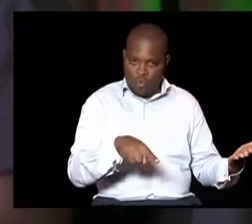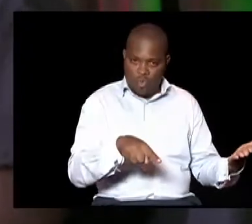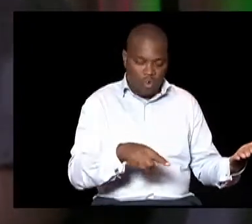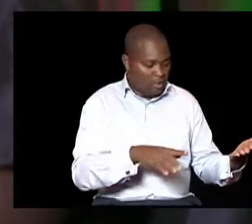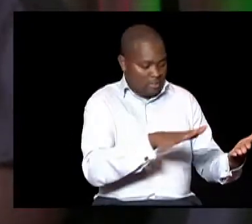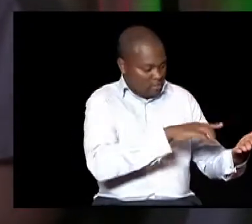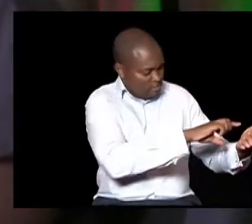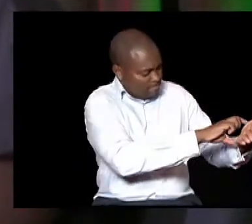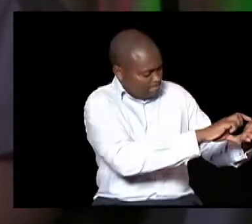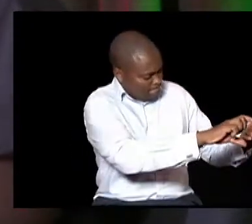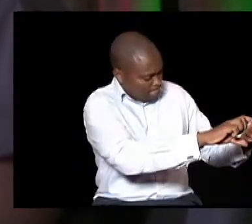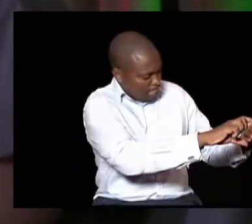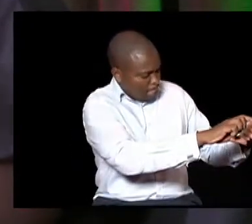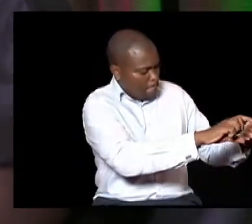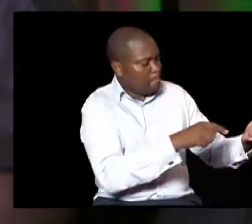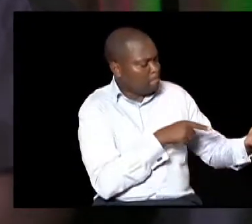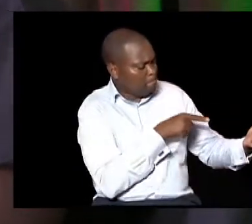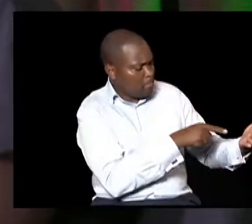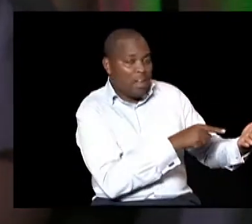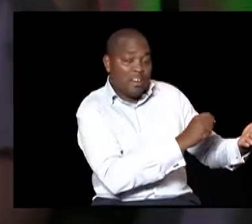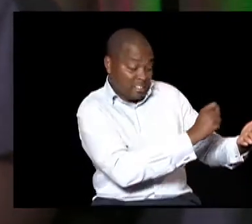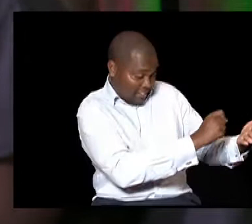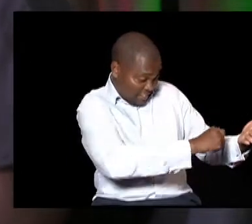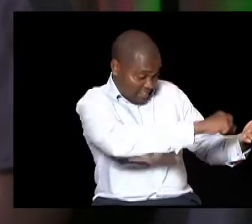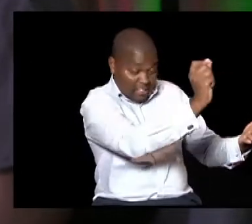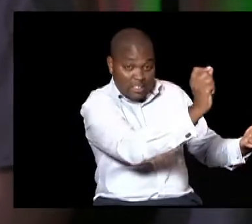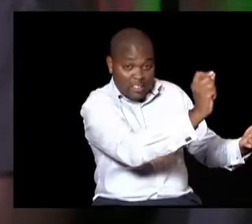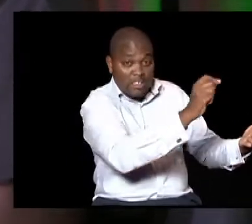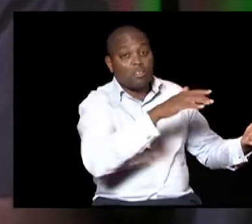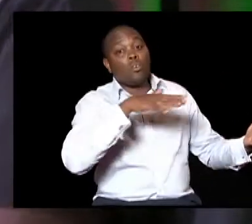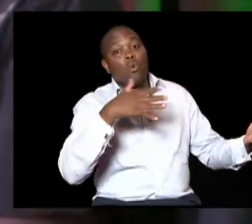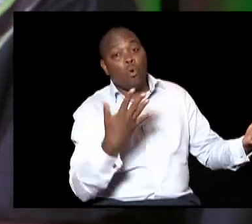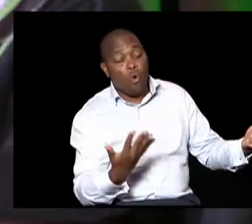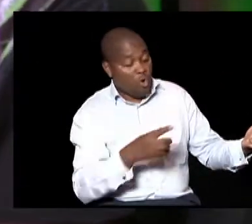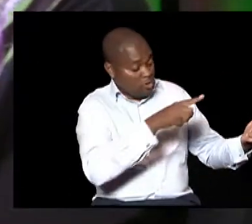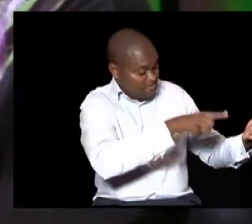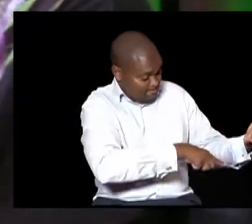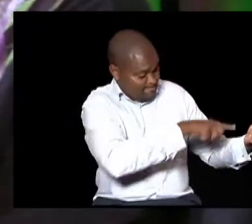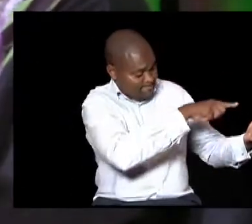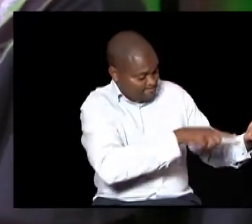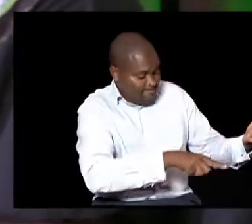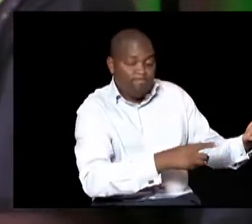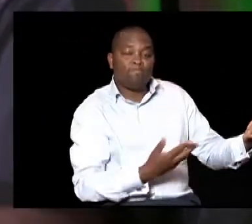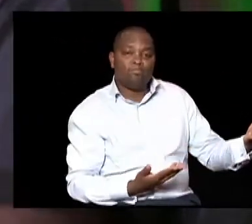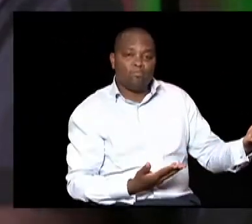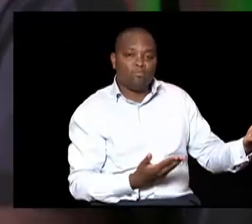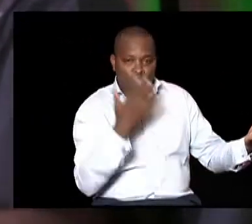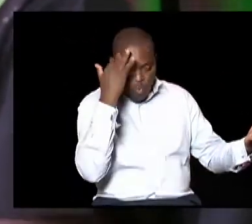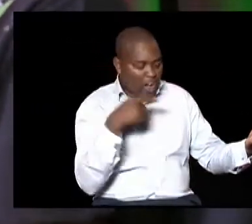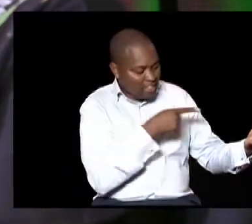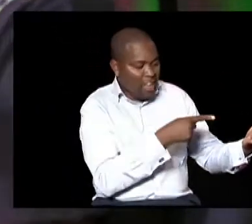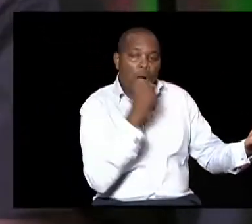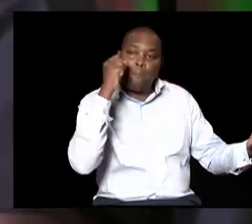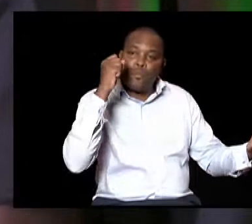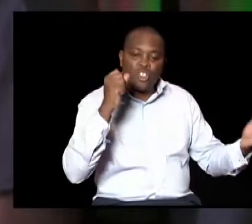kutiki kwa hile nafasi ya Huyo candidate wako Manaka yule candidate Akona symbol yake pale Akona